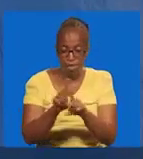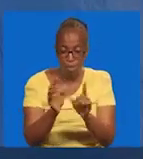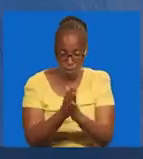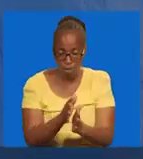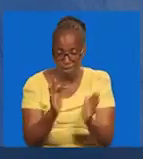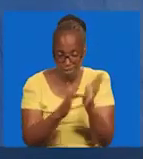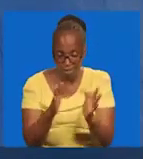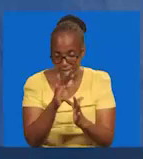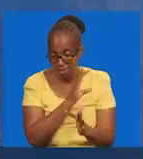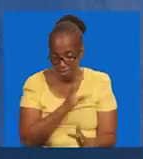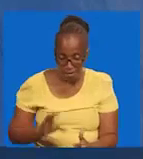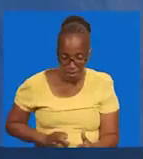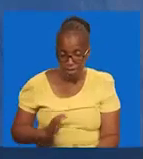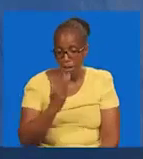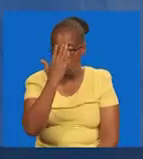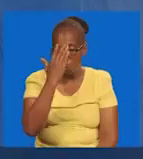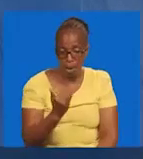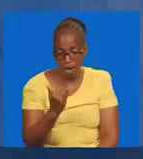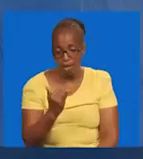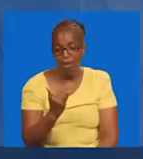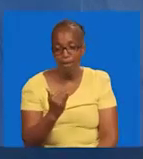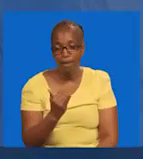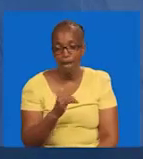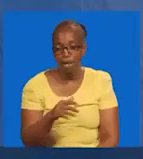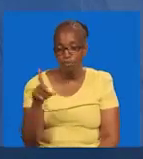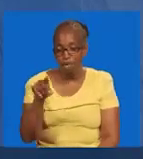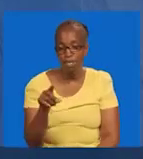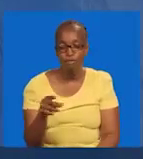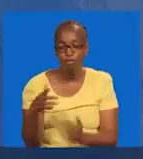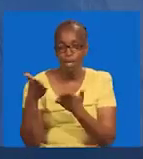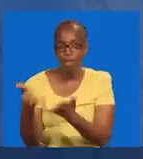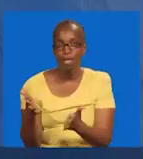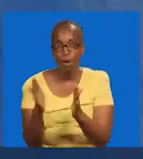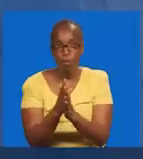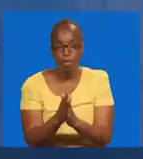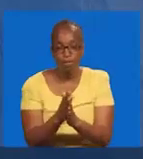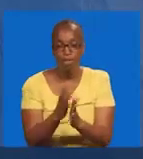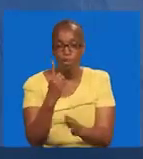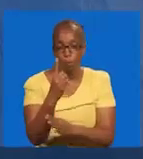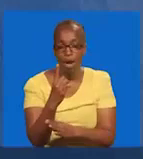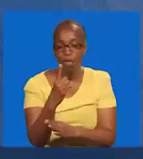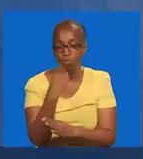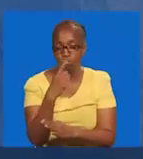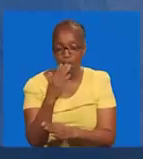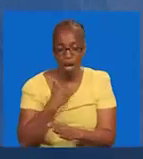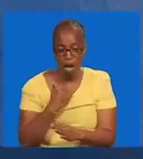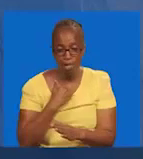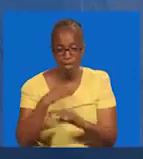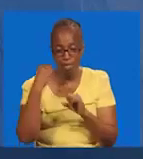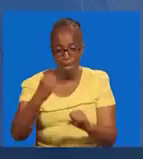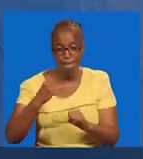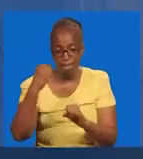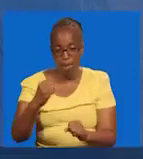sisi. Pamoja na kristo. Kwa sababu. Undani ya yule alie nanguvu na uwezo wa